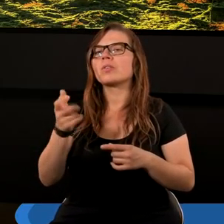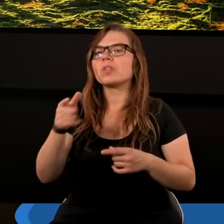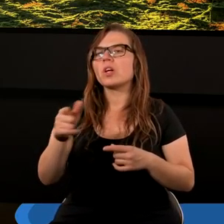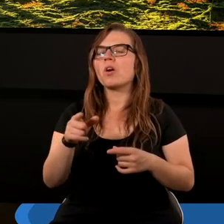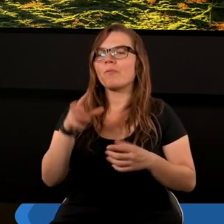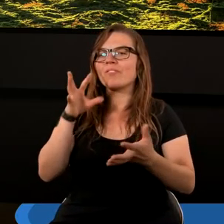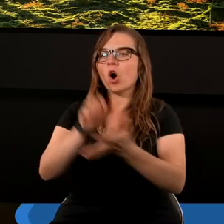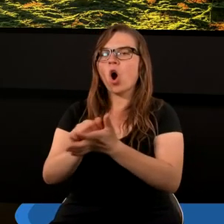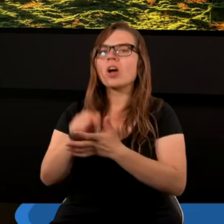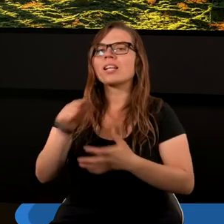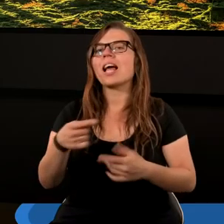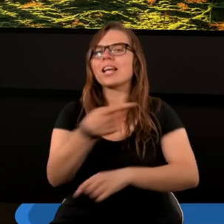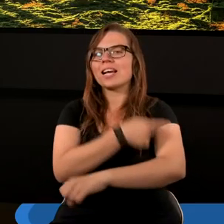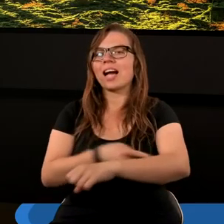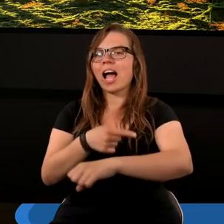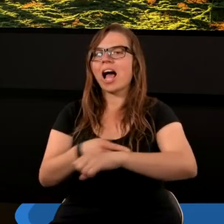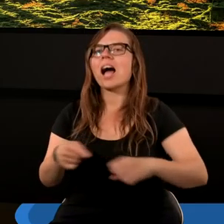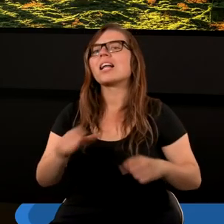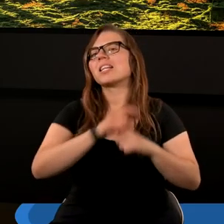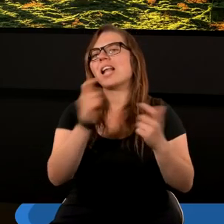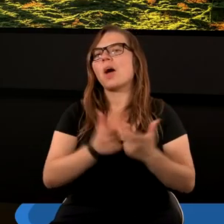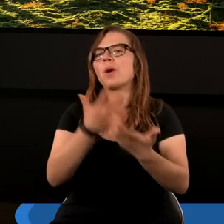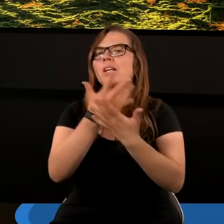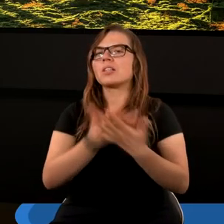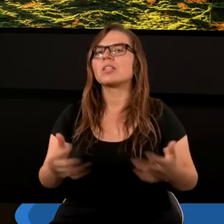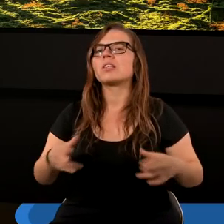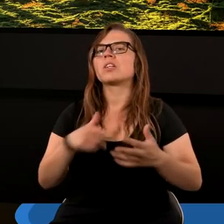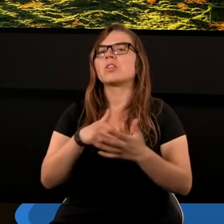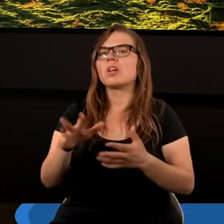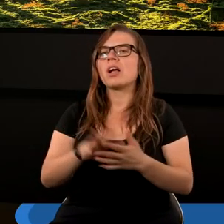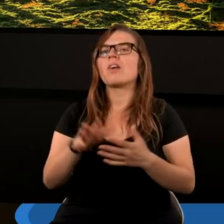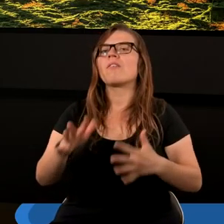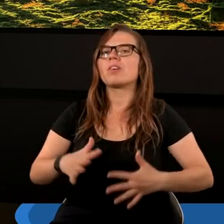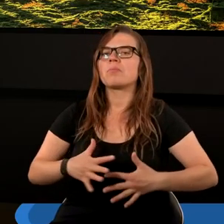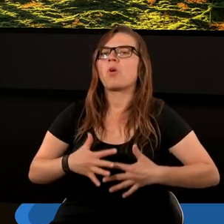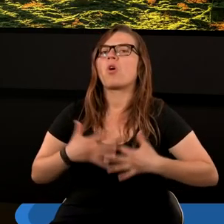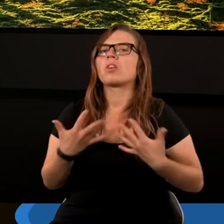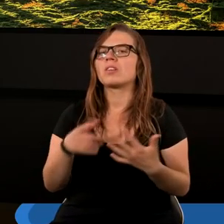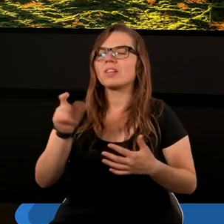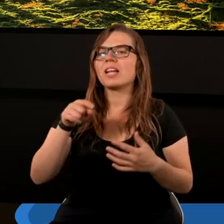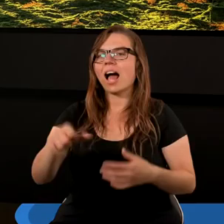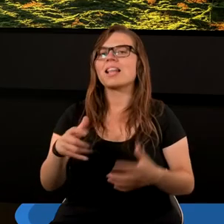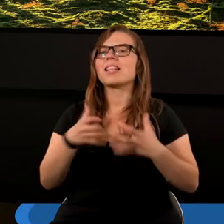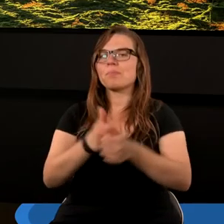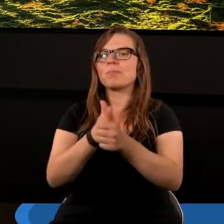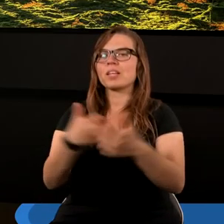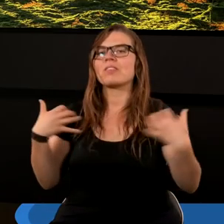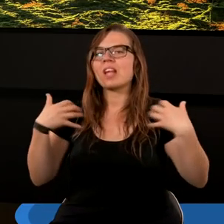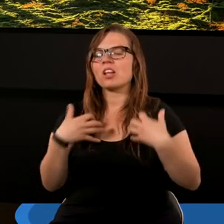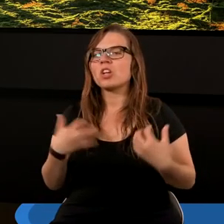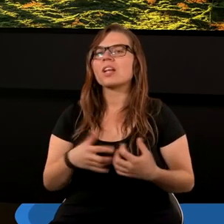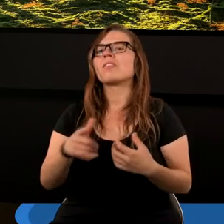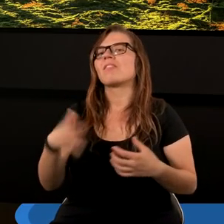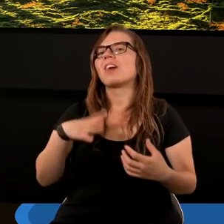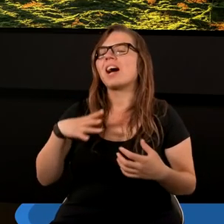wygojeniu tej rany cała ziemia szła w podziwie za tym zwierzęciem. I